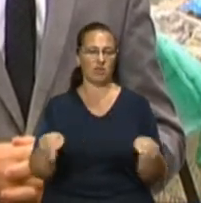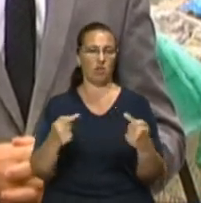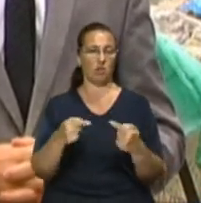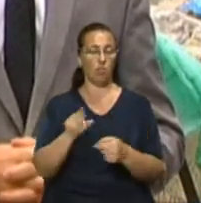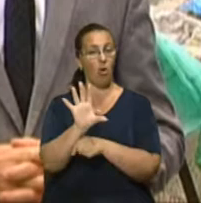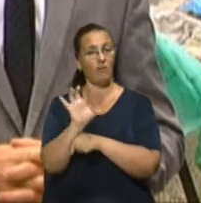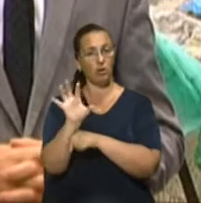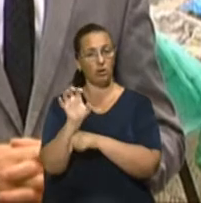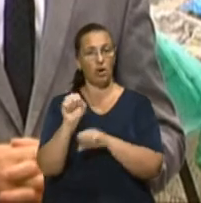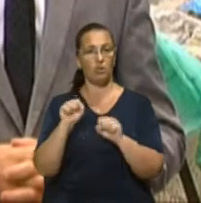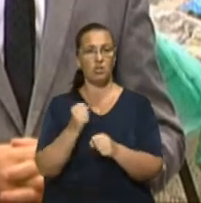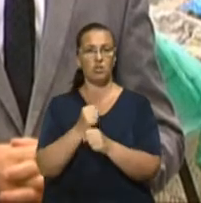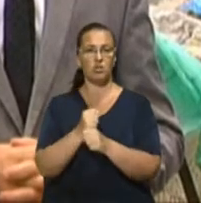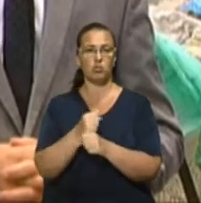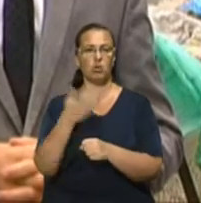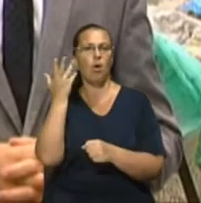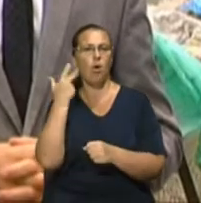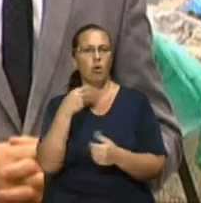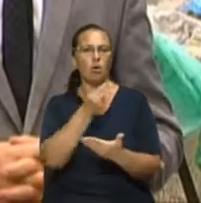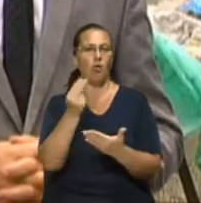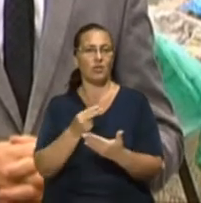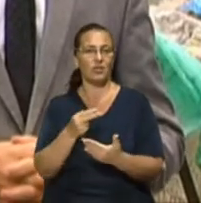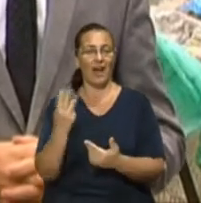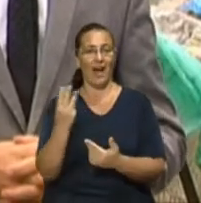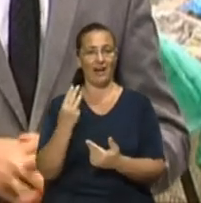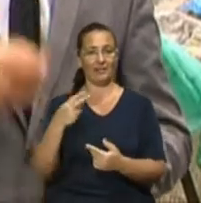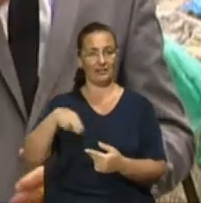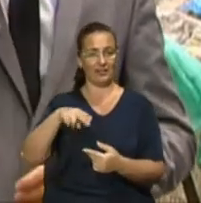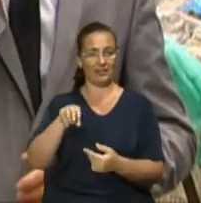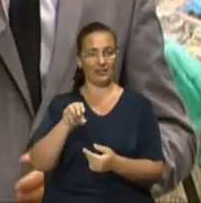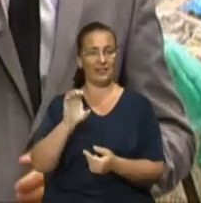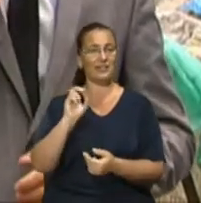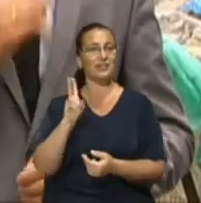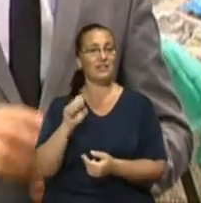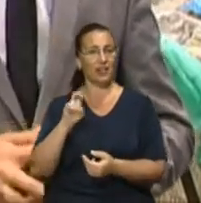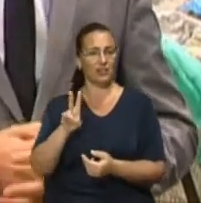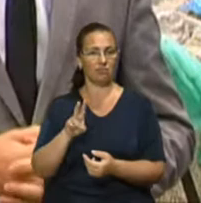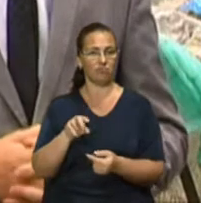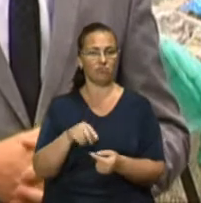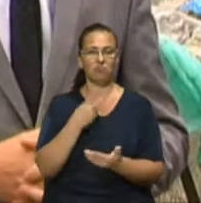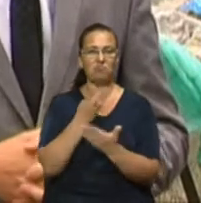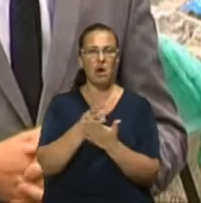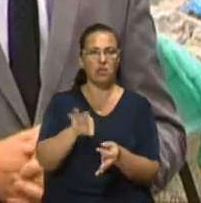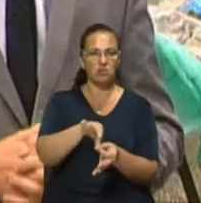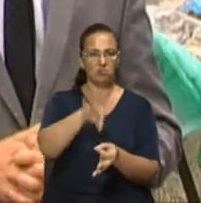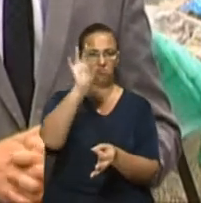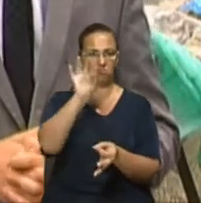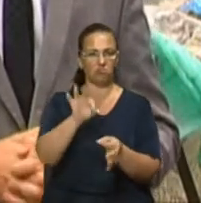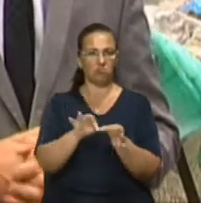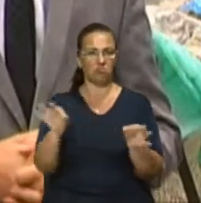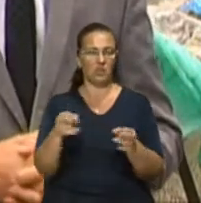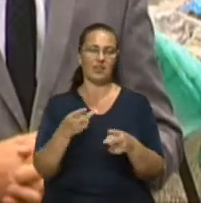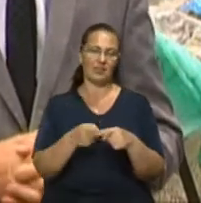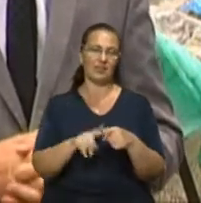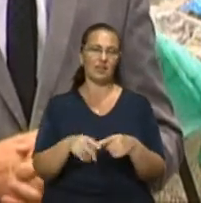ми могли б зробити кольорове рішення і рисунок, а саме 3D-скан дає нам 100% висоту рельєфу. І це, так би мовити, нам дуже